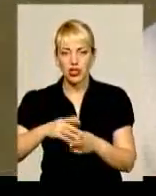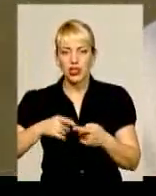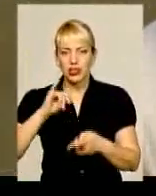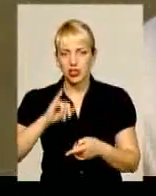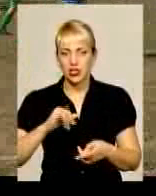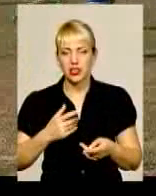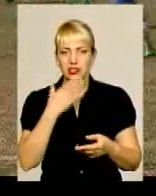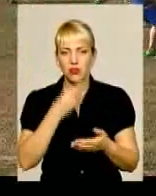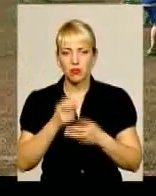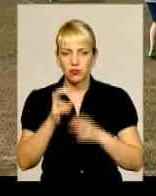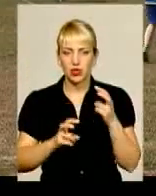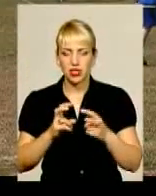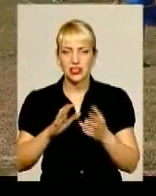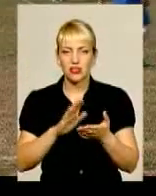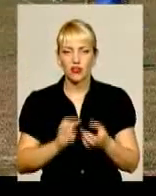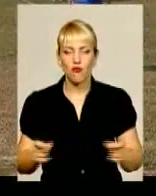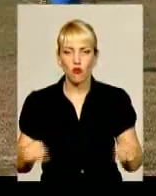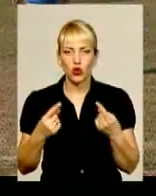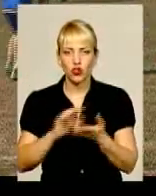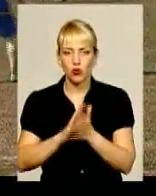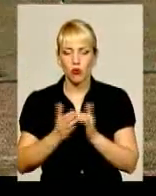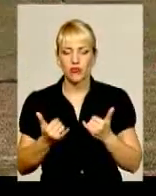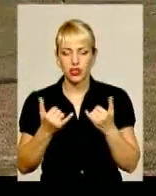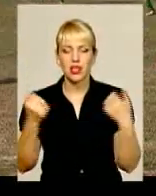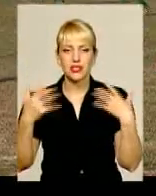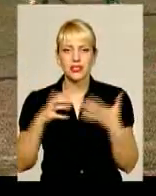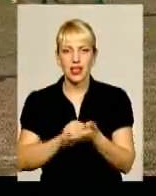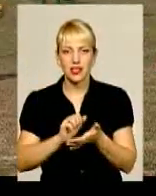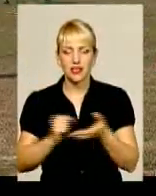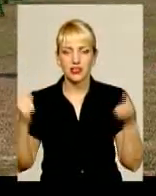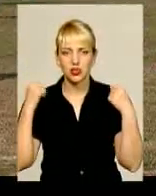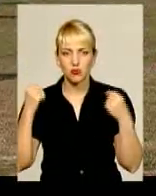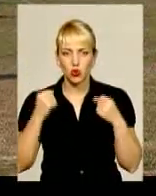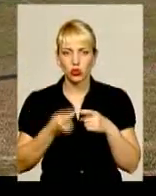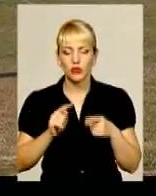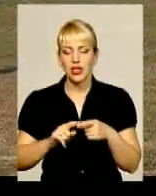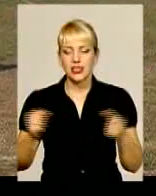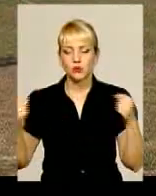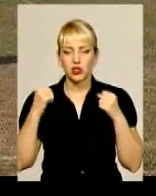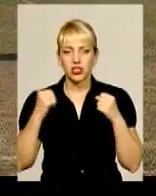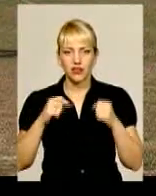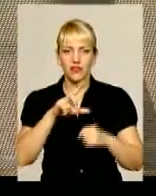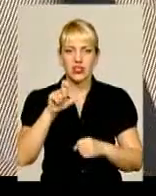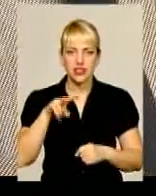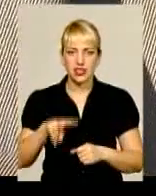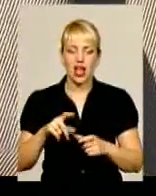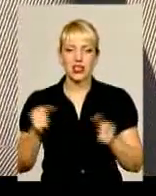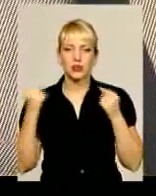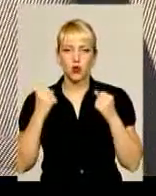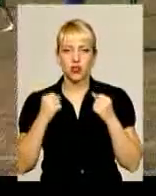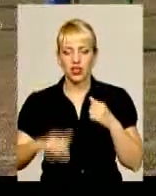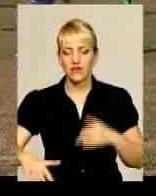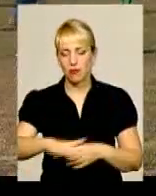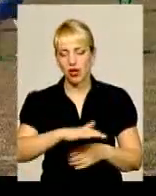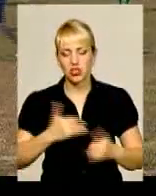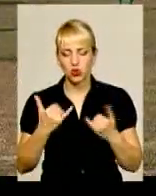підприємств, створені умови заняття спортом. Це і тренажерний зал, і спортивні майданчики, і інші спортивні об'єкти. Ми сьогодні